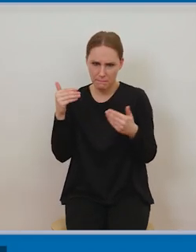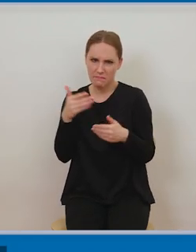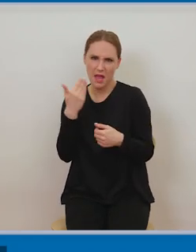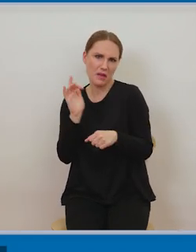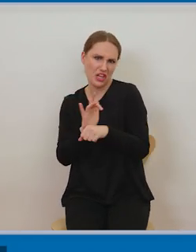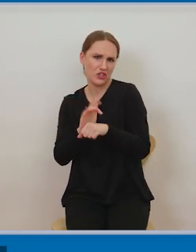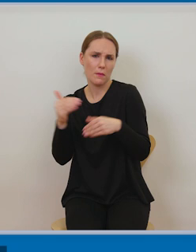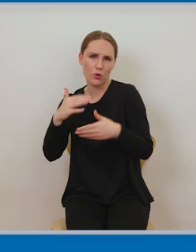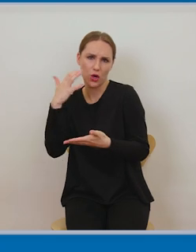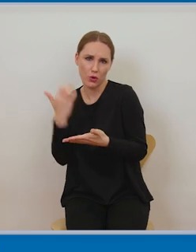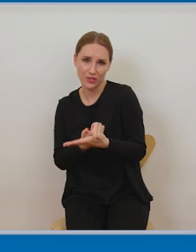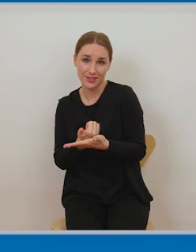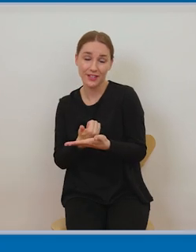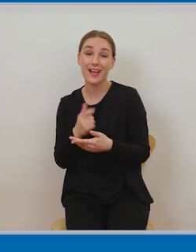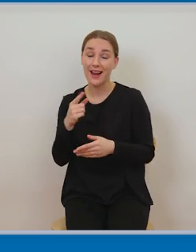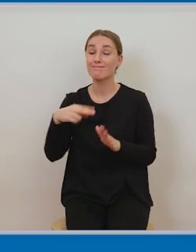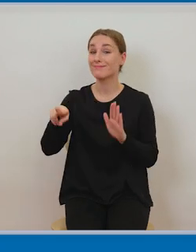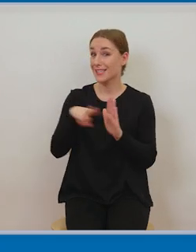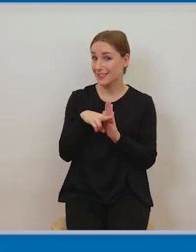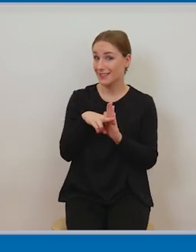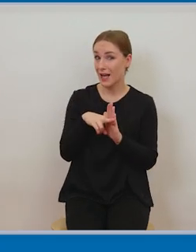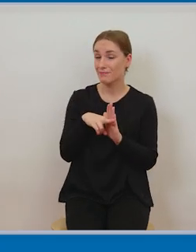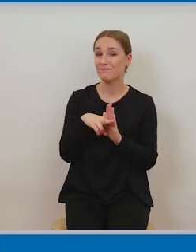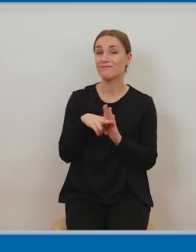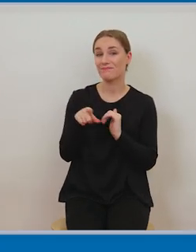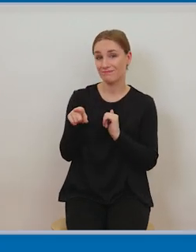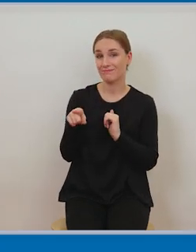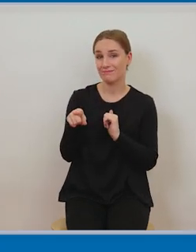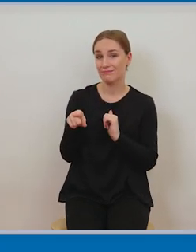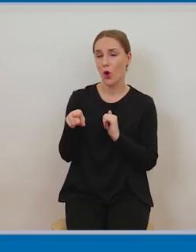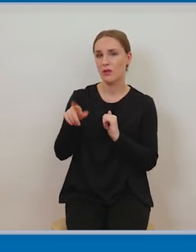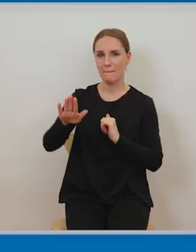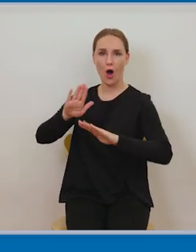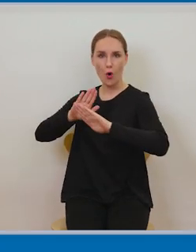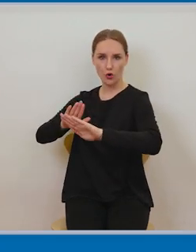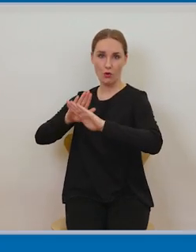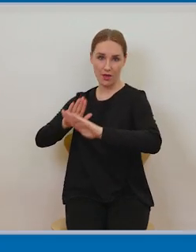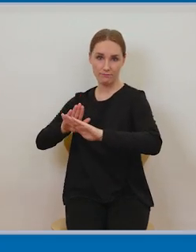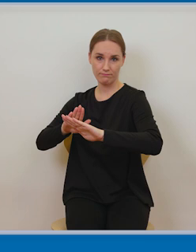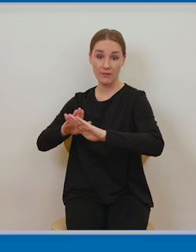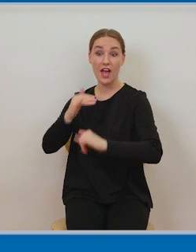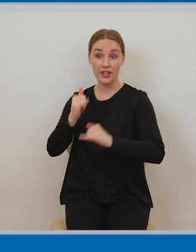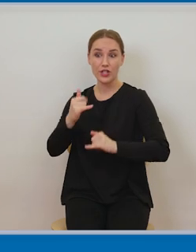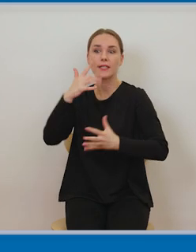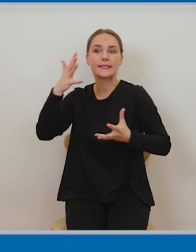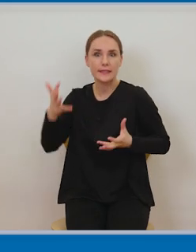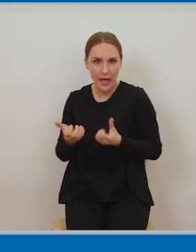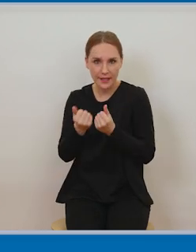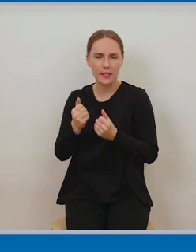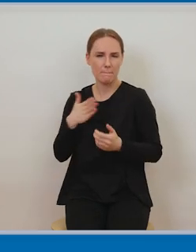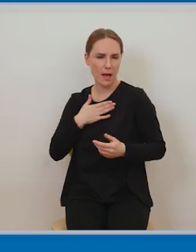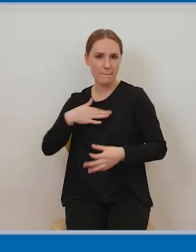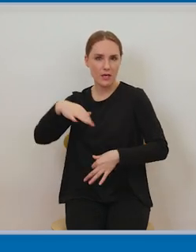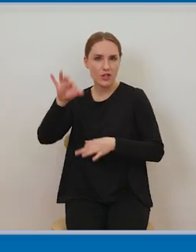zasada jest taka, że one są chronione i dopiero znalezienie jakiejś informacji, na przykład na